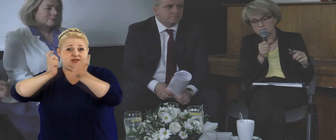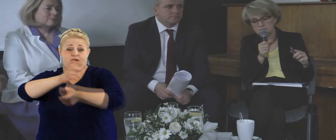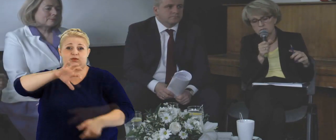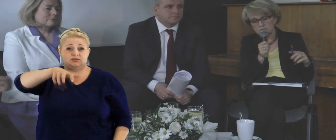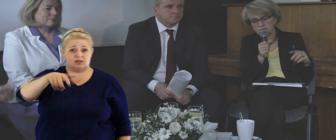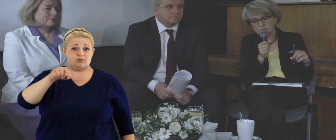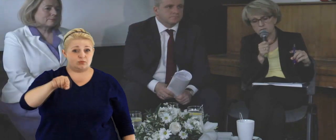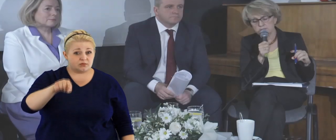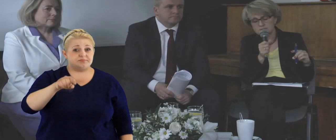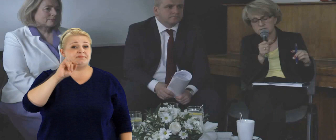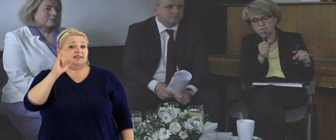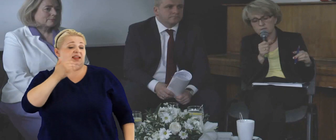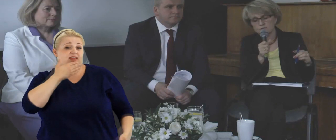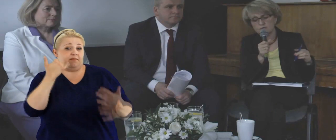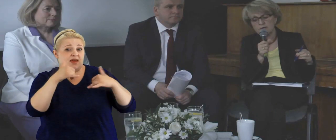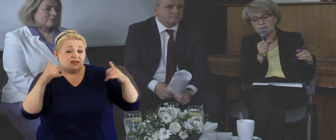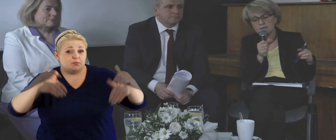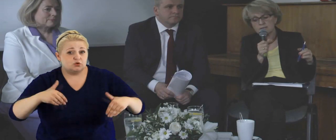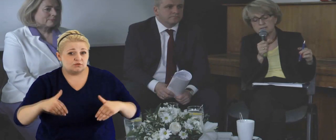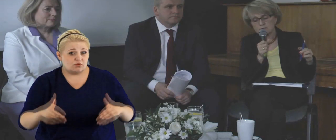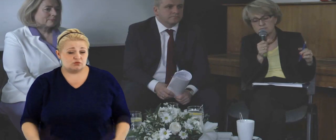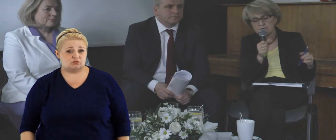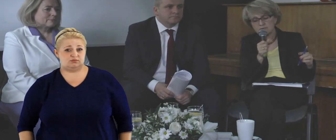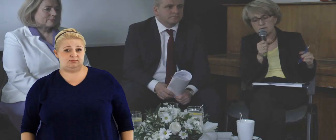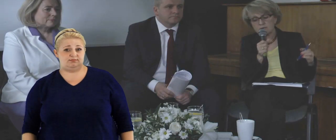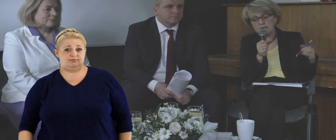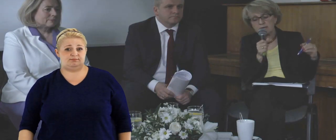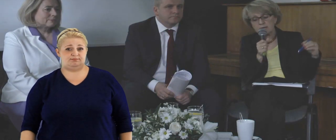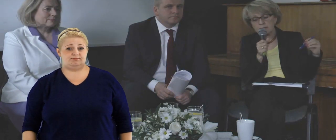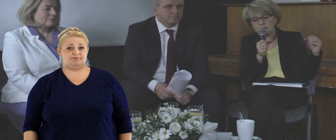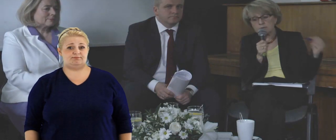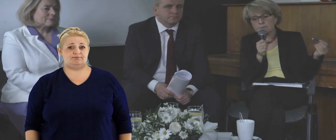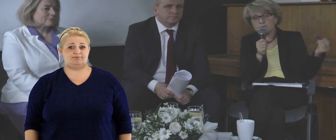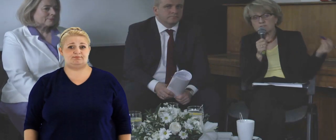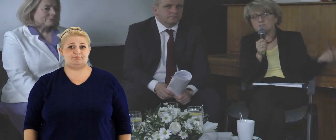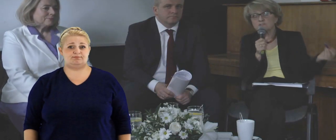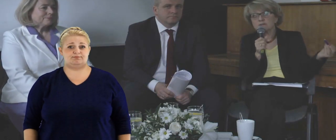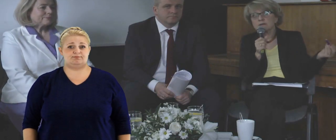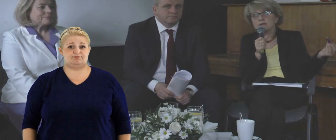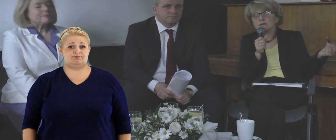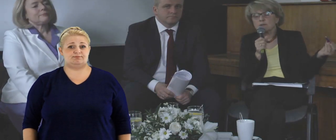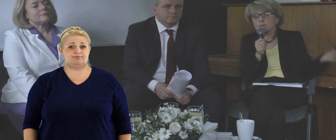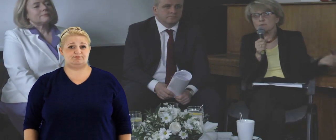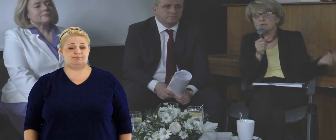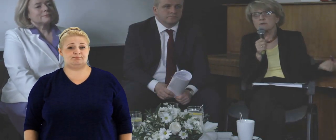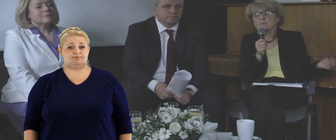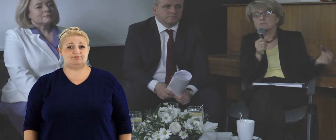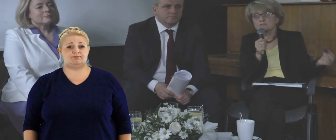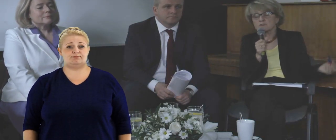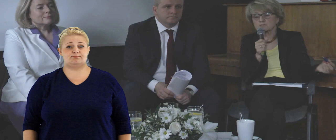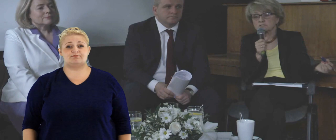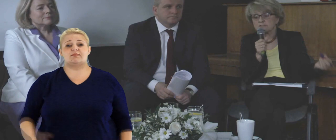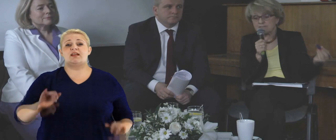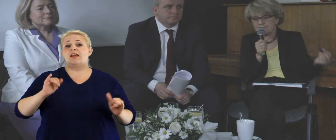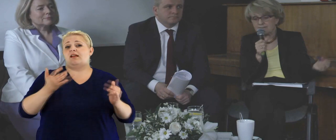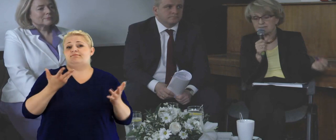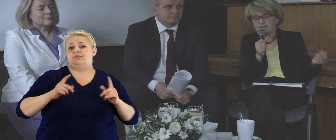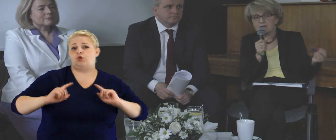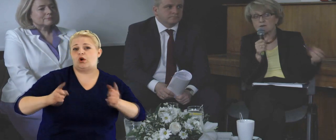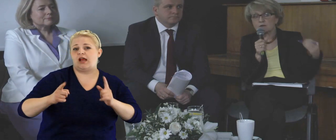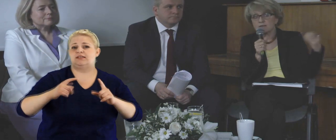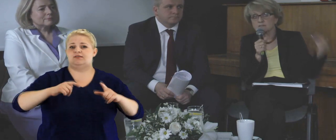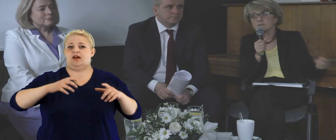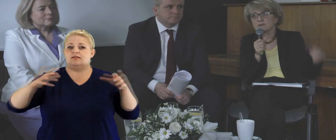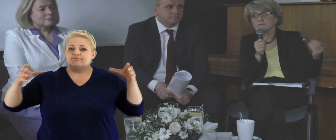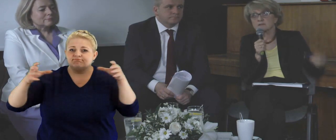kontrolnych instrumentów cały sektor i właściwie nie było innej możliwości jednak,